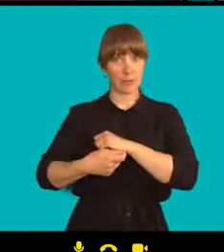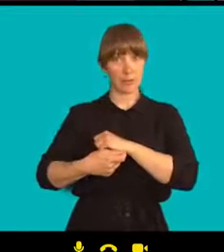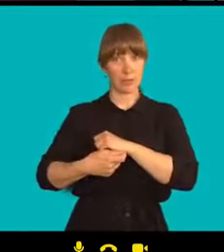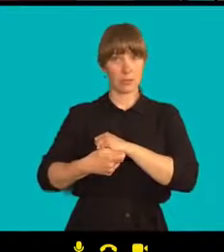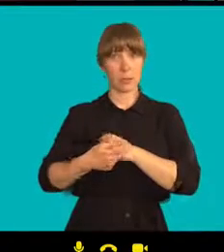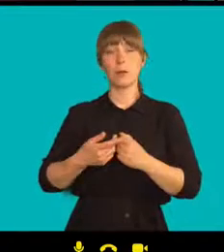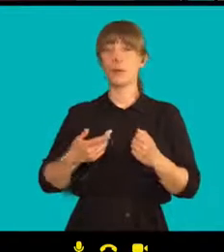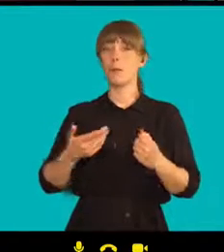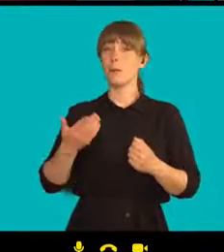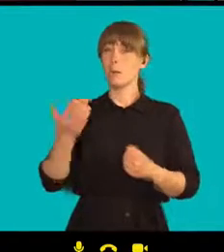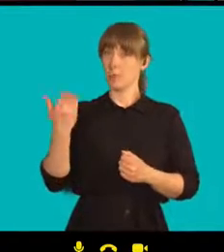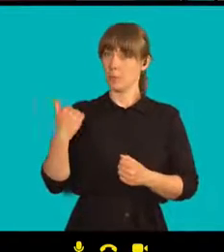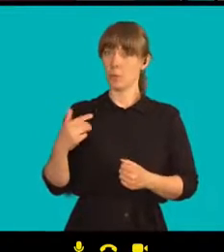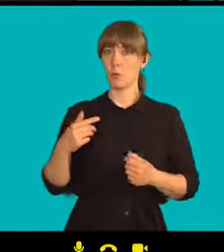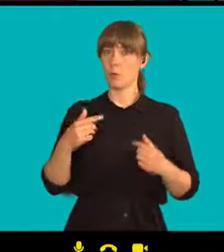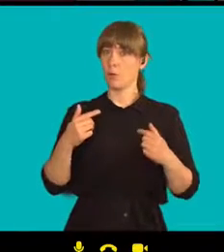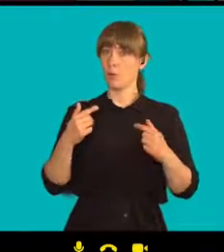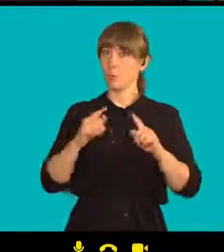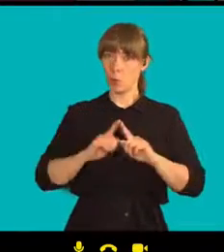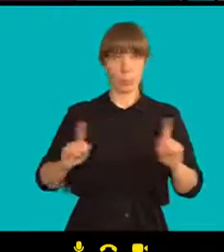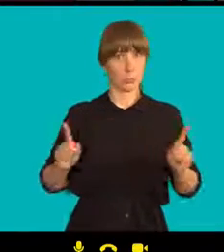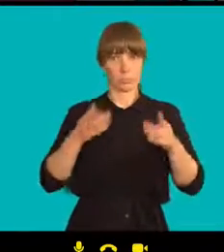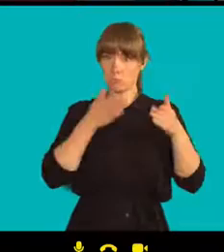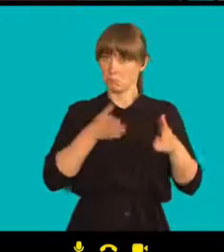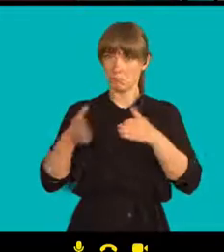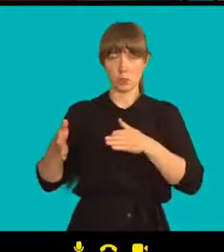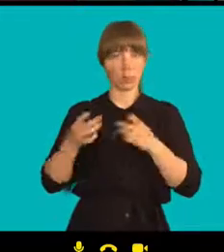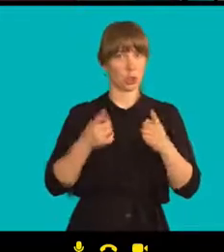jsem měla různé aktivity.